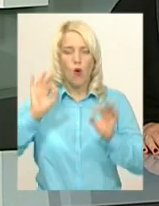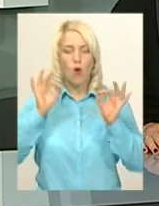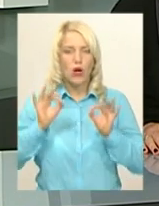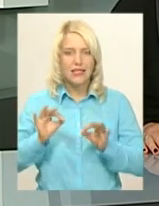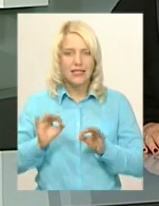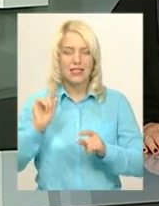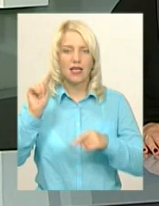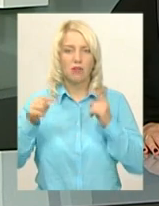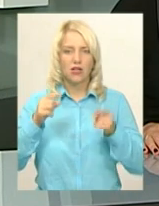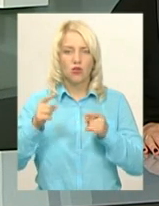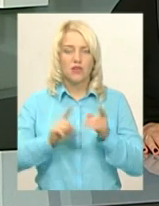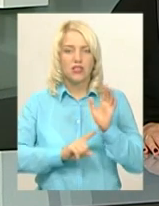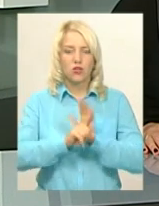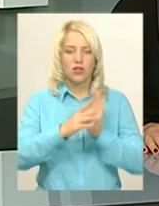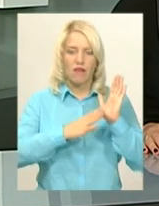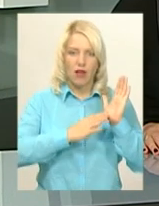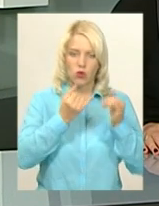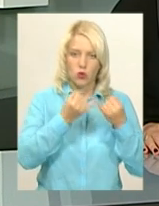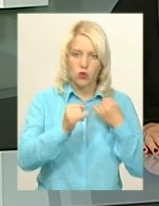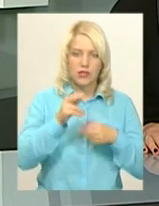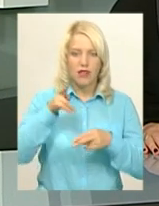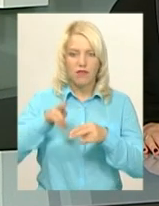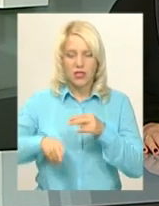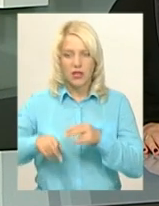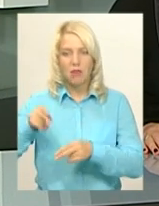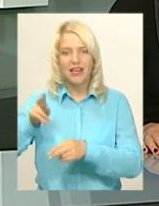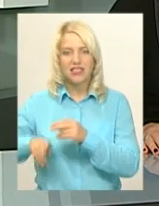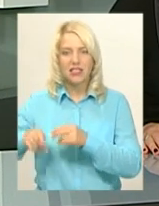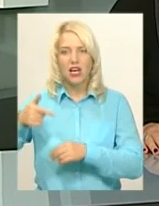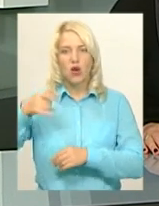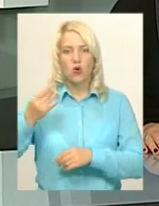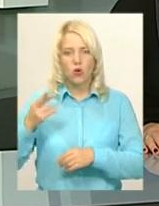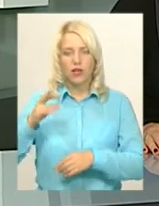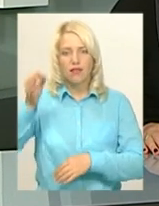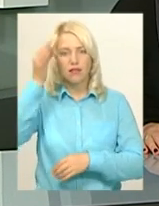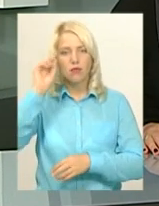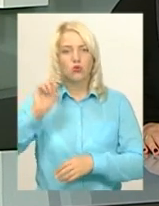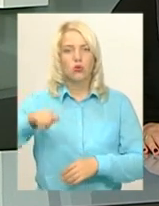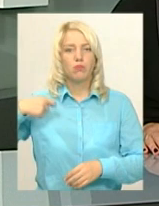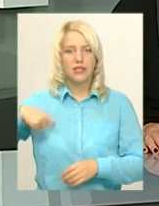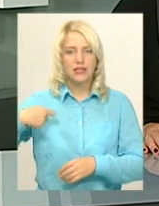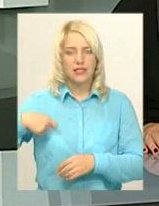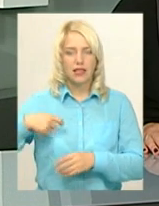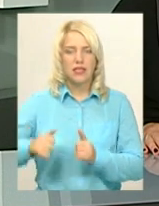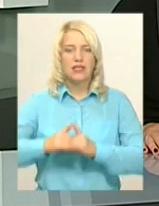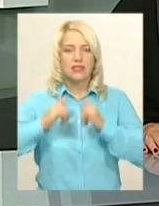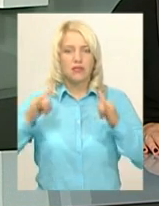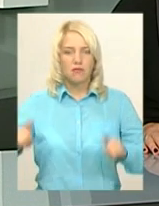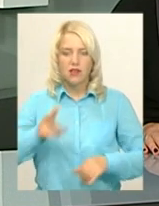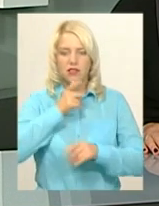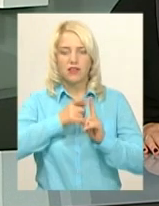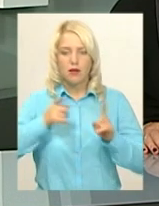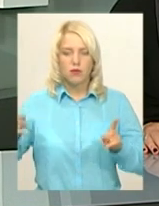Хмельниччині 9 жовтня і завершиться наприкінці грудня. Нагадаю, президент Петро Порошенко збільшив термін осіннього призову на